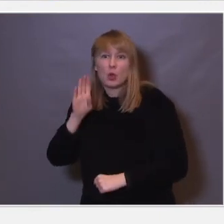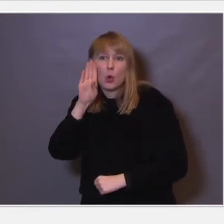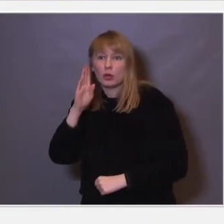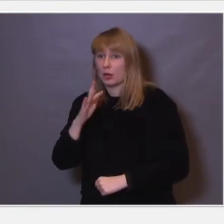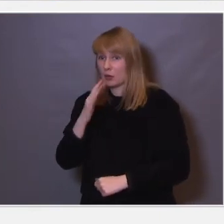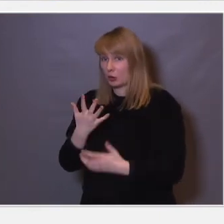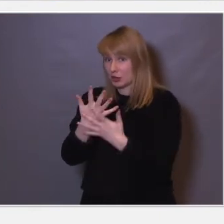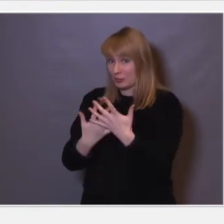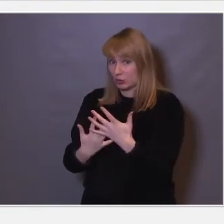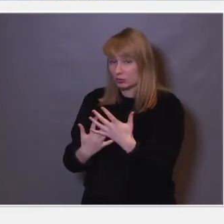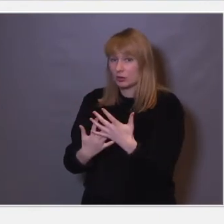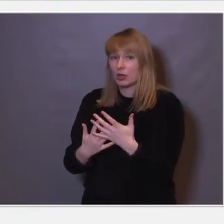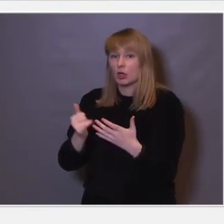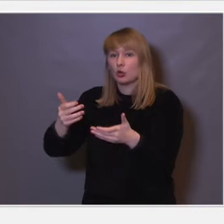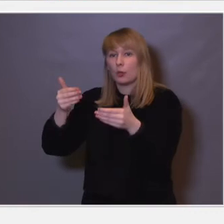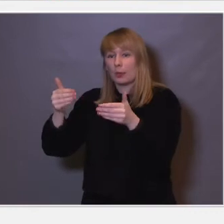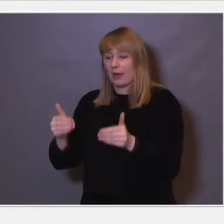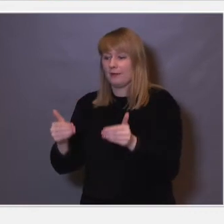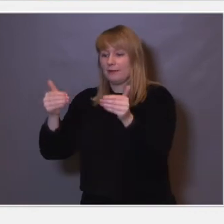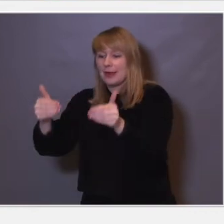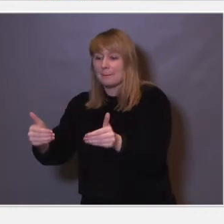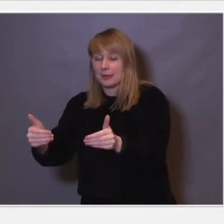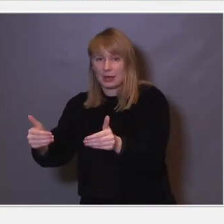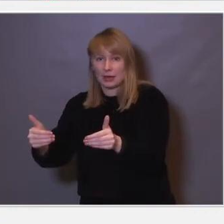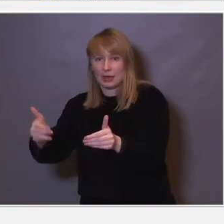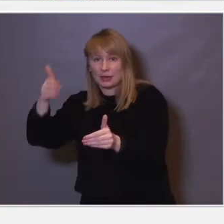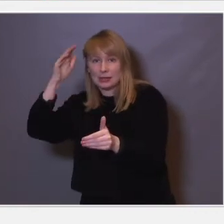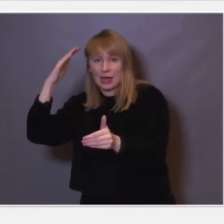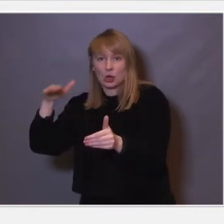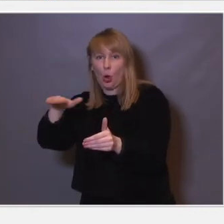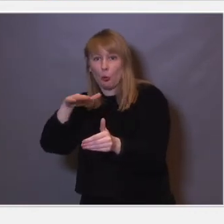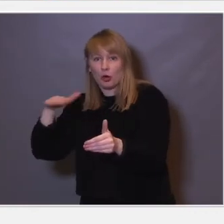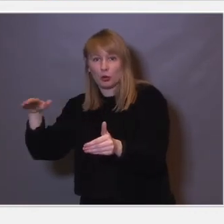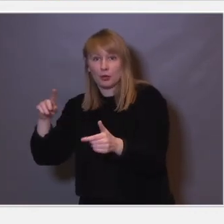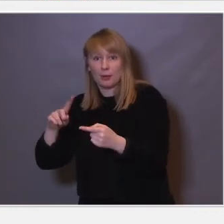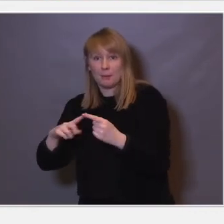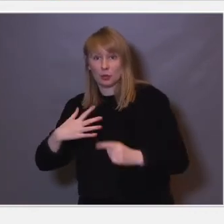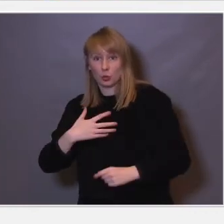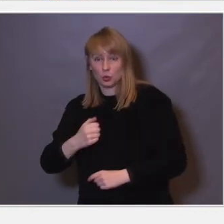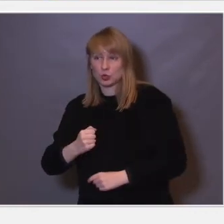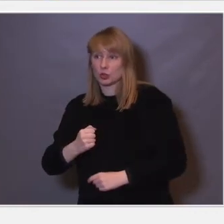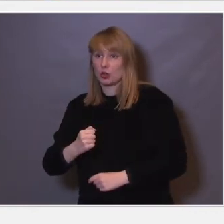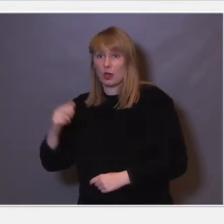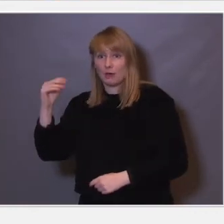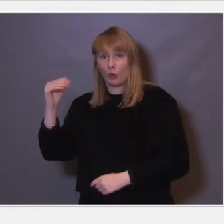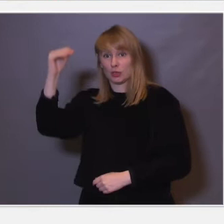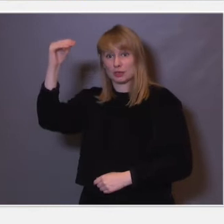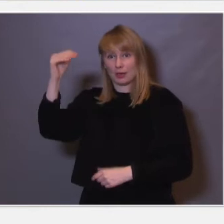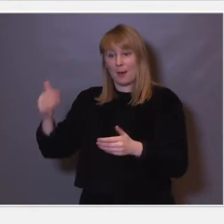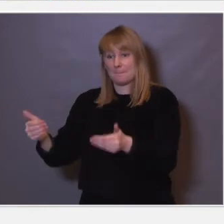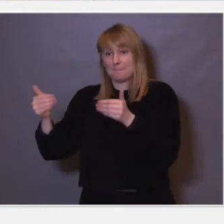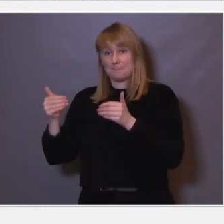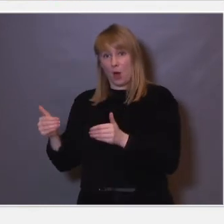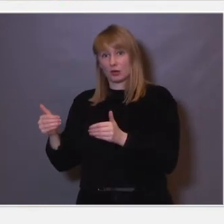hos barn, så er det mer i fremre hjerneområder, mens hos voksne er det mer i